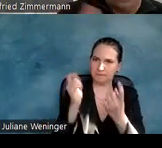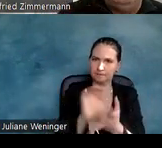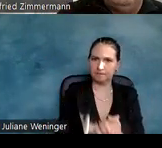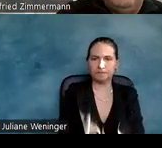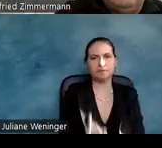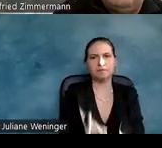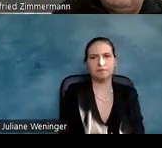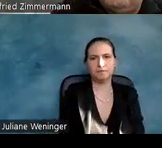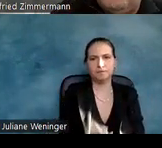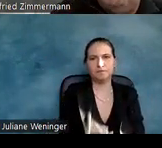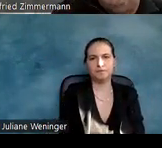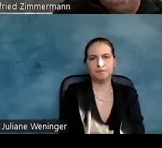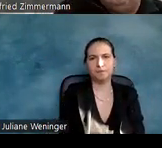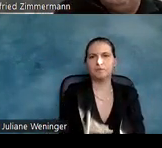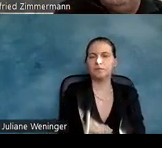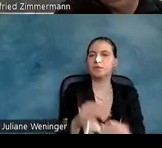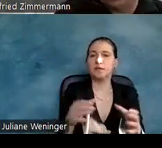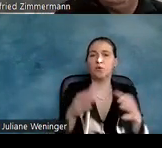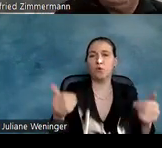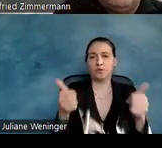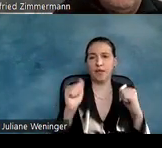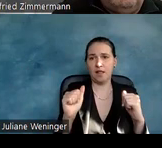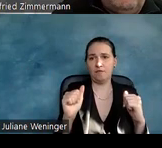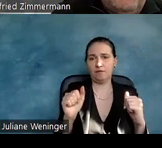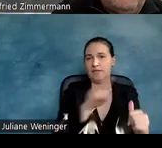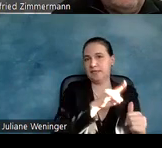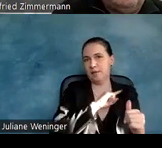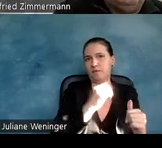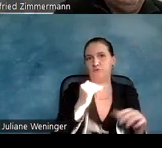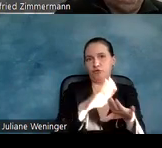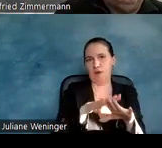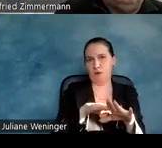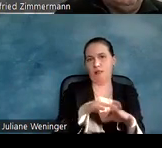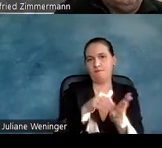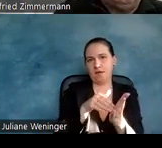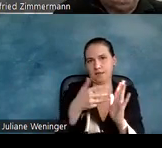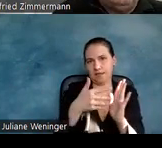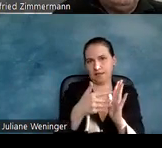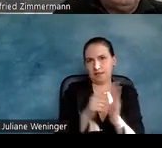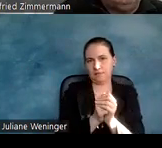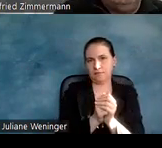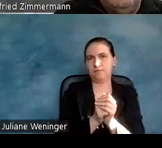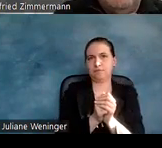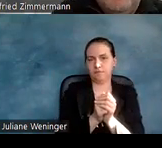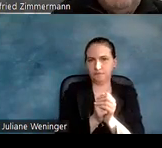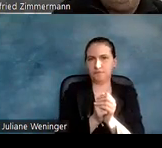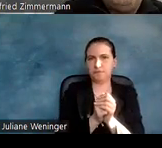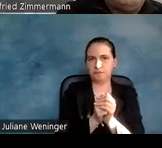eine große Hilfe für manuelles Testen, für weitere Briefungen eines